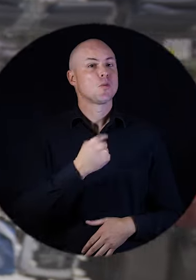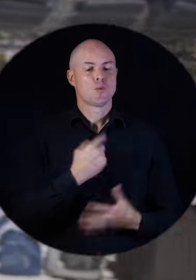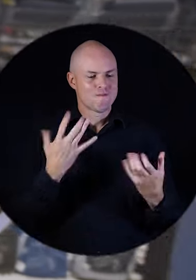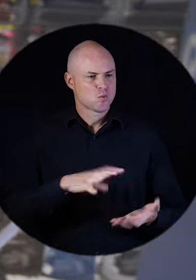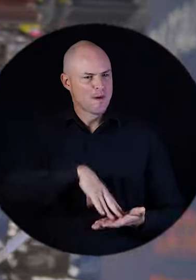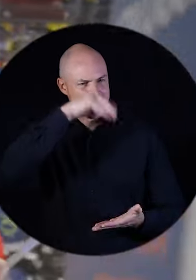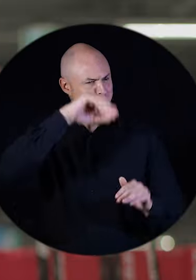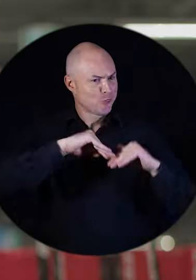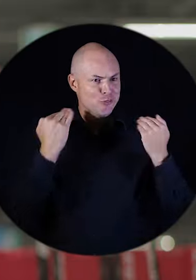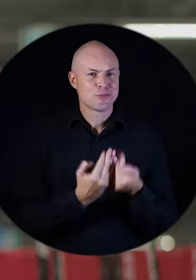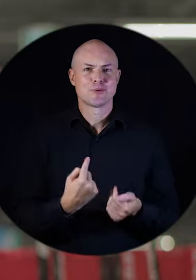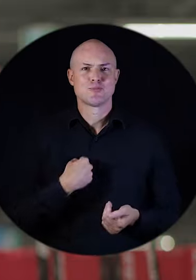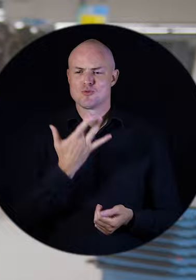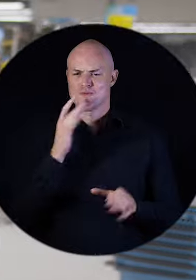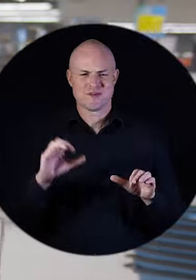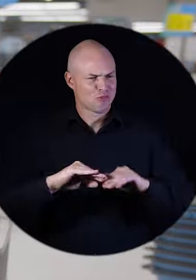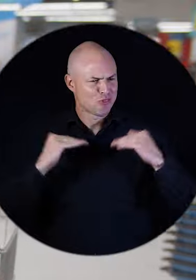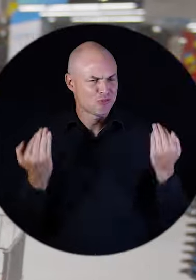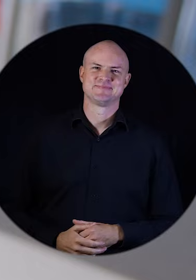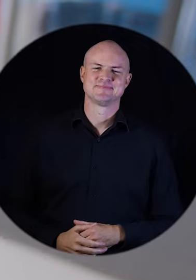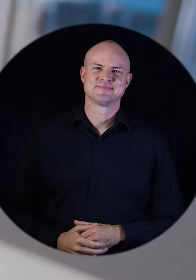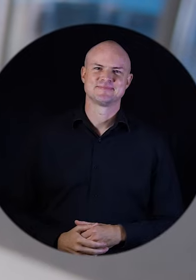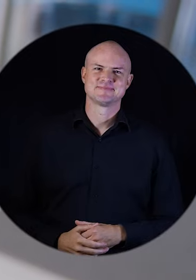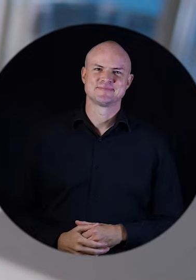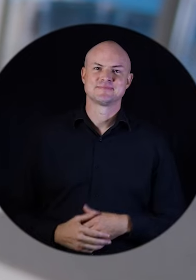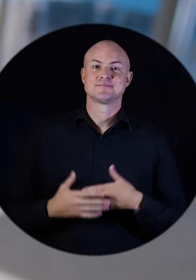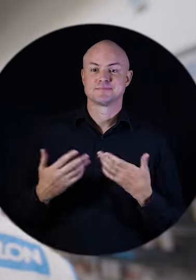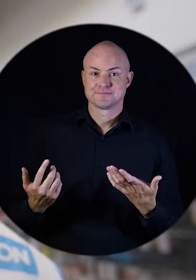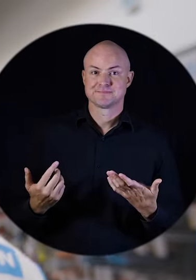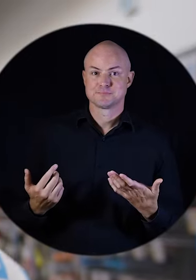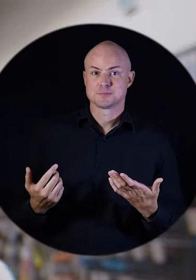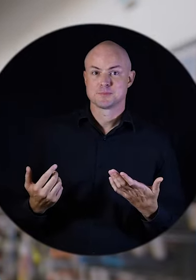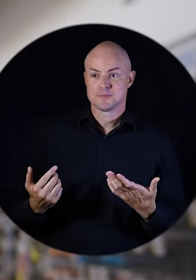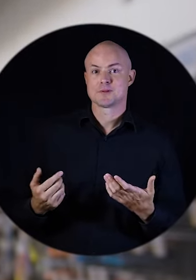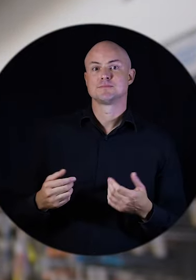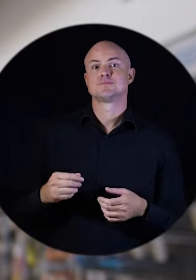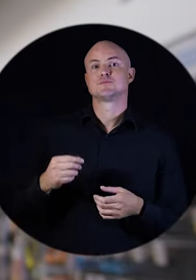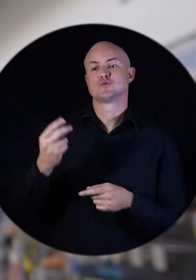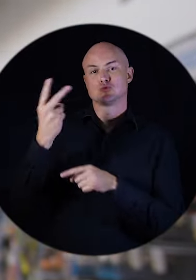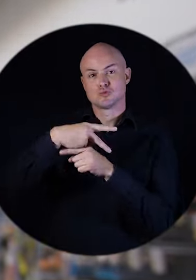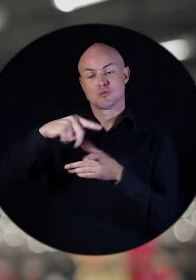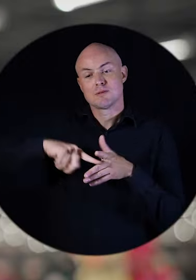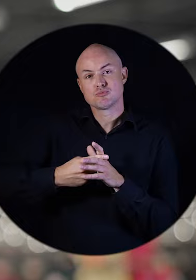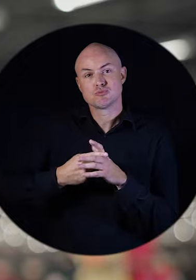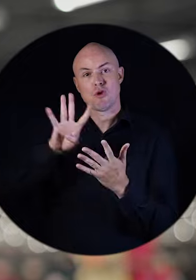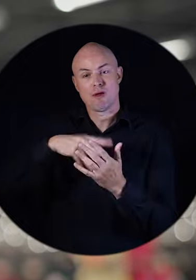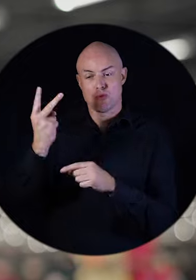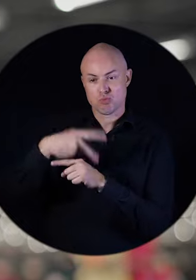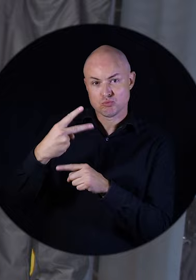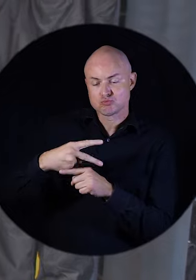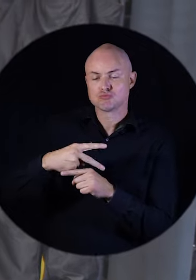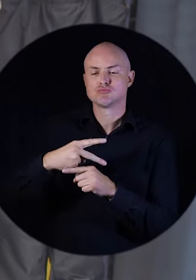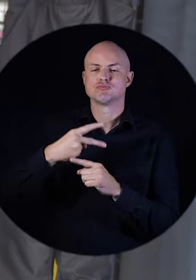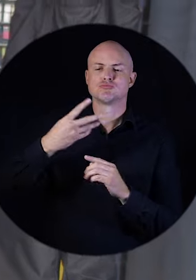Je veux apprendre tout. Je veux tout faire. Donc, on est parti de 2 jours semaine à 4